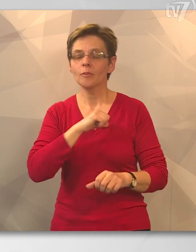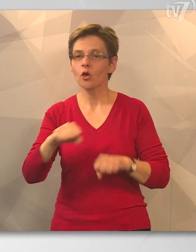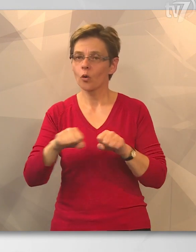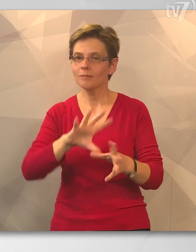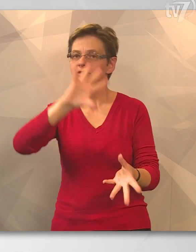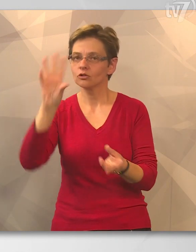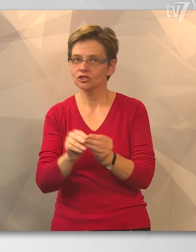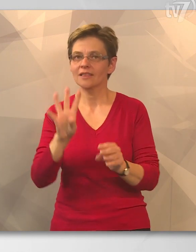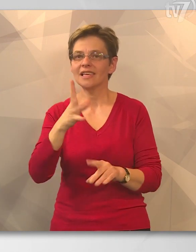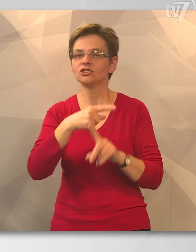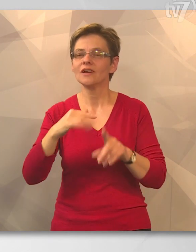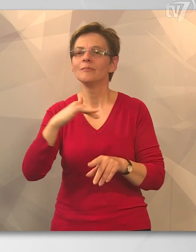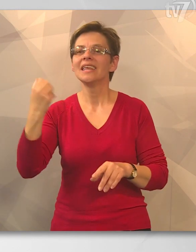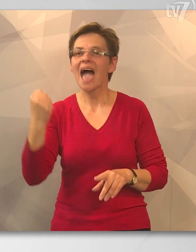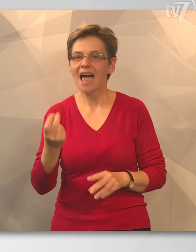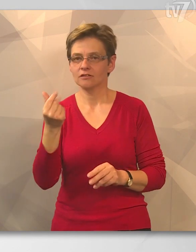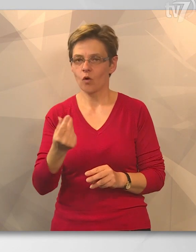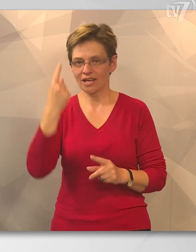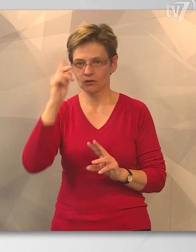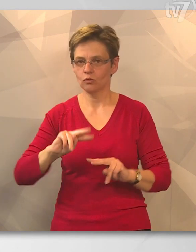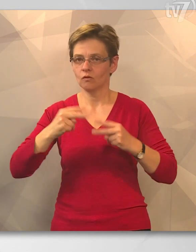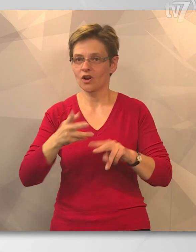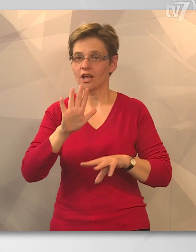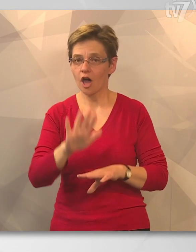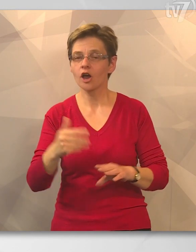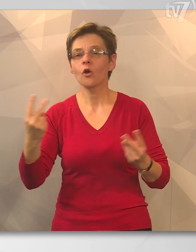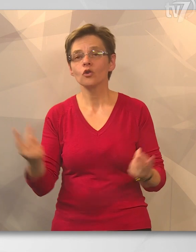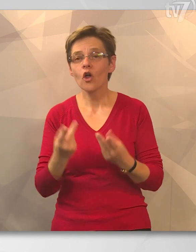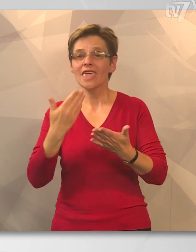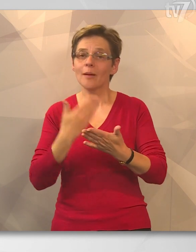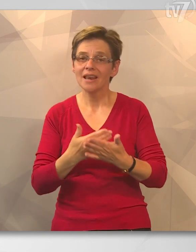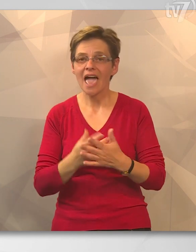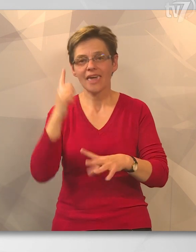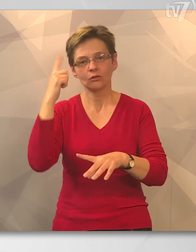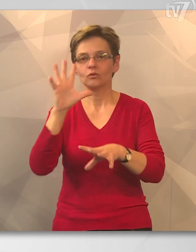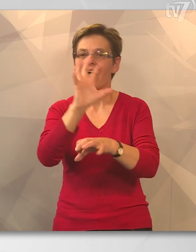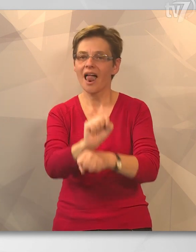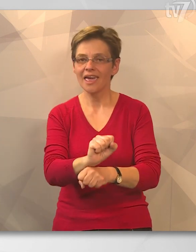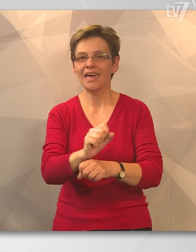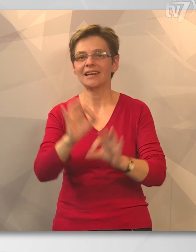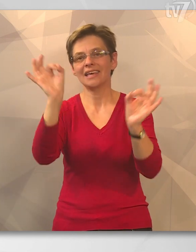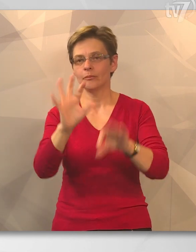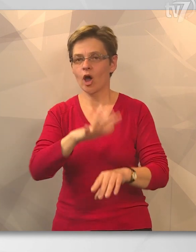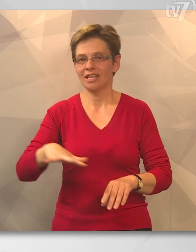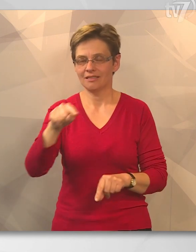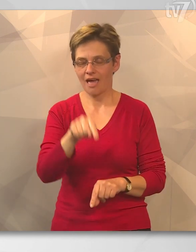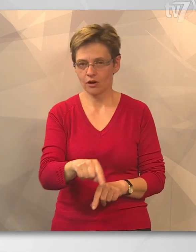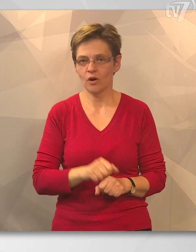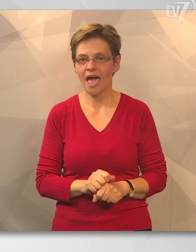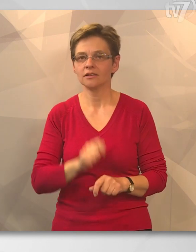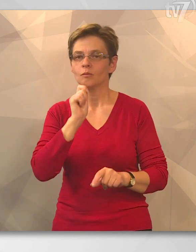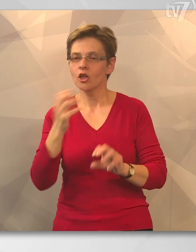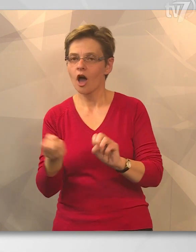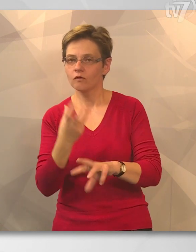Csabai önkormányzat összesen 4,5 milliárd forintot fordíthat arra, hogy könnyebben elérhetővé váljanak az ipari területek.